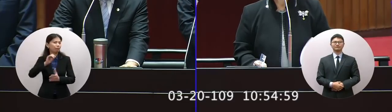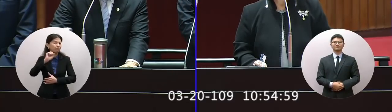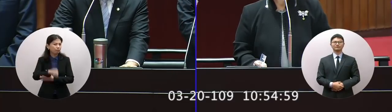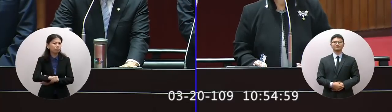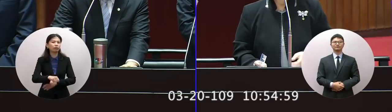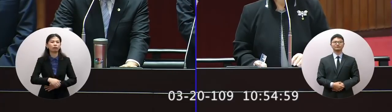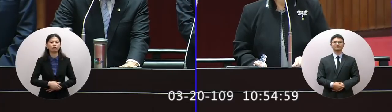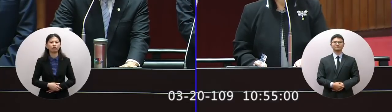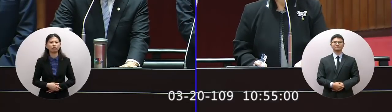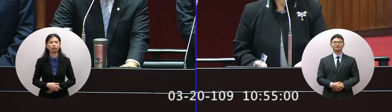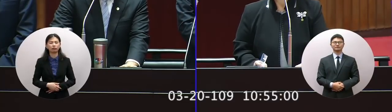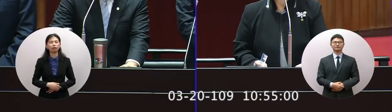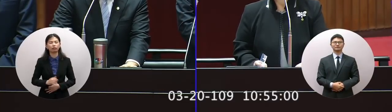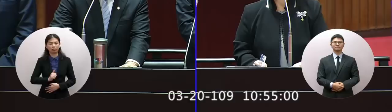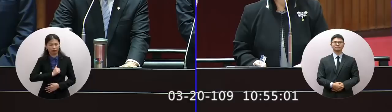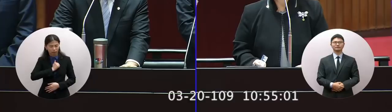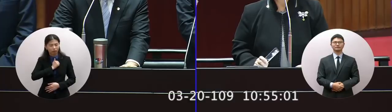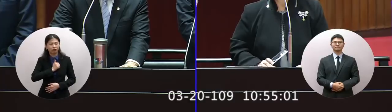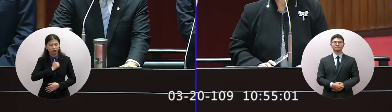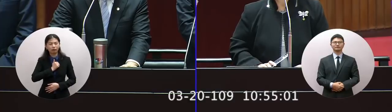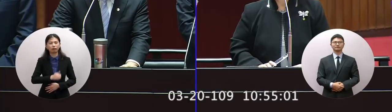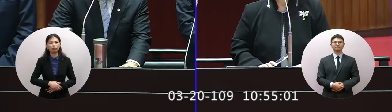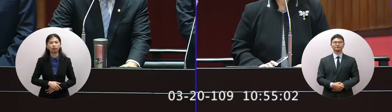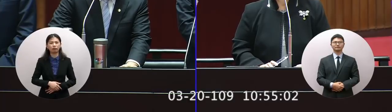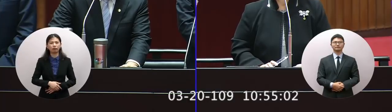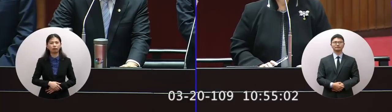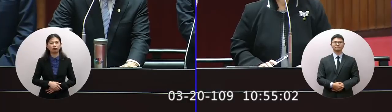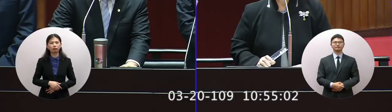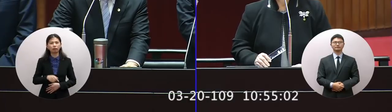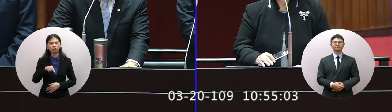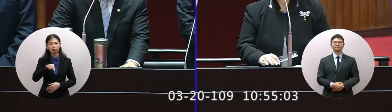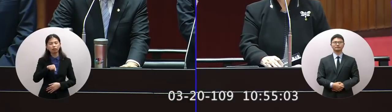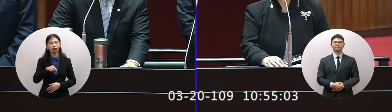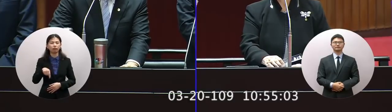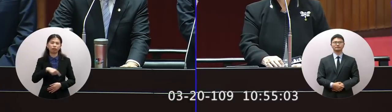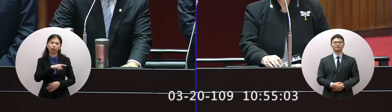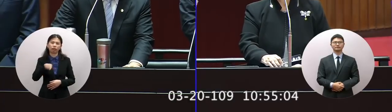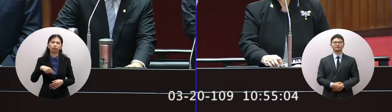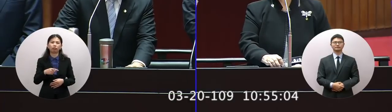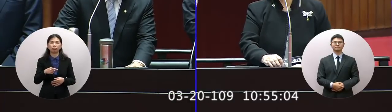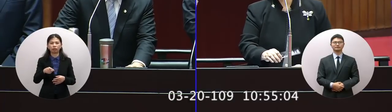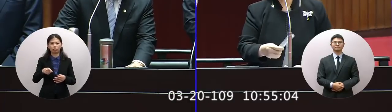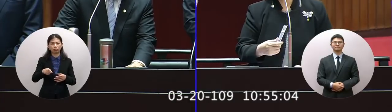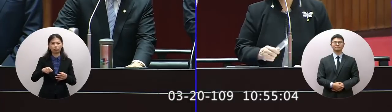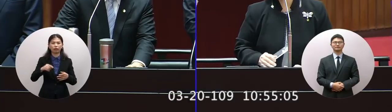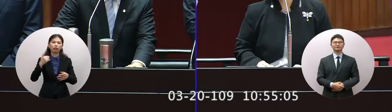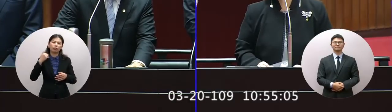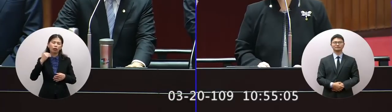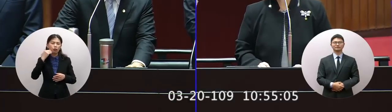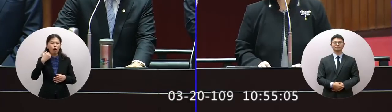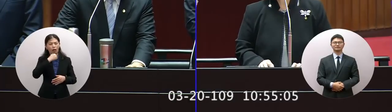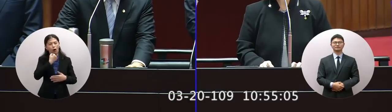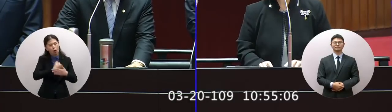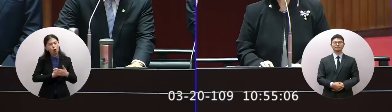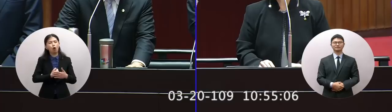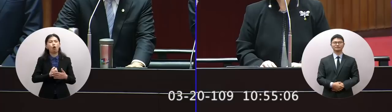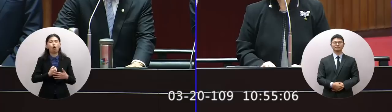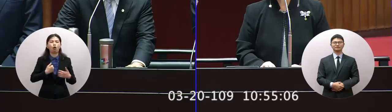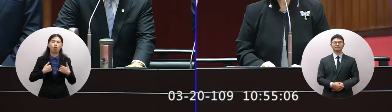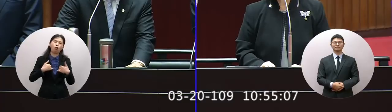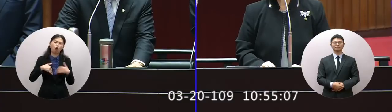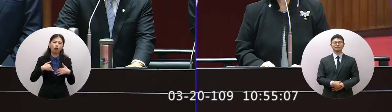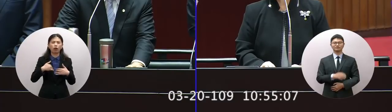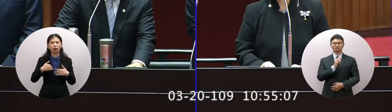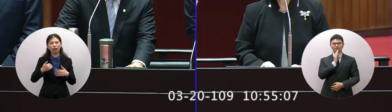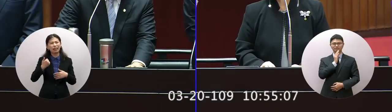在這裡屬心老實說如果在家裡可以好名三行就要出外逢中